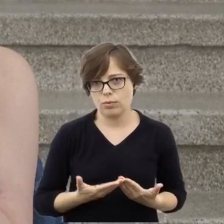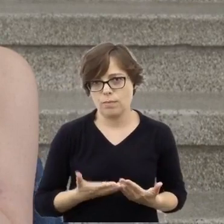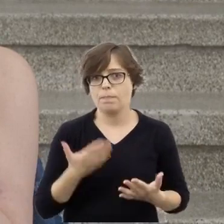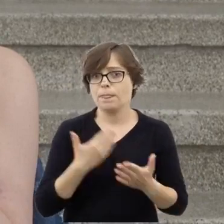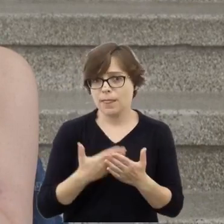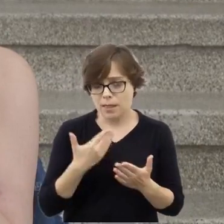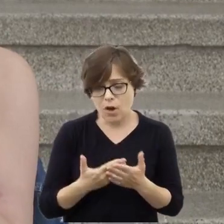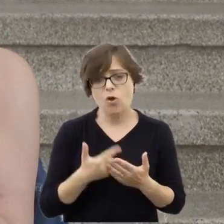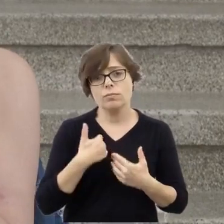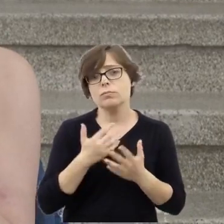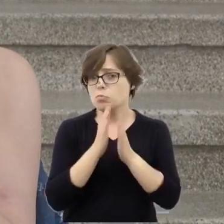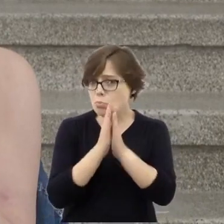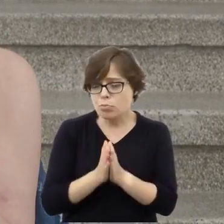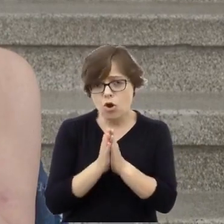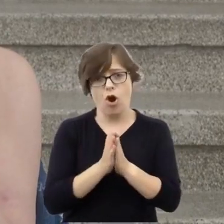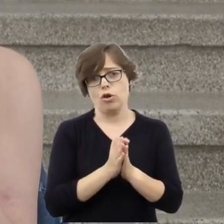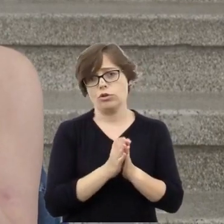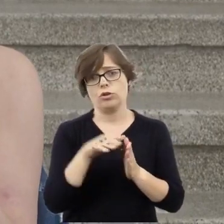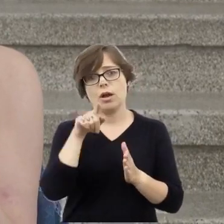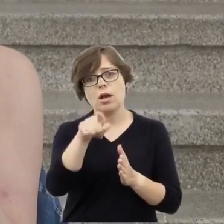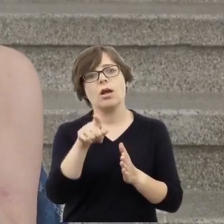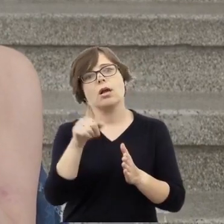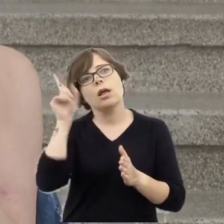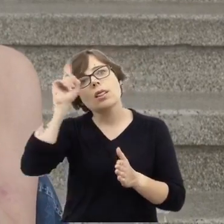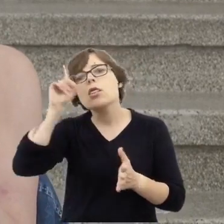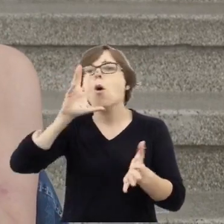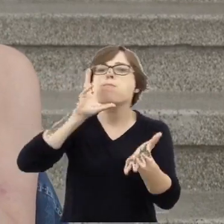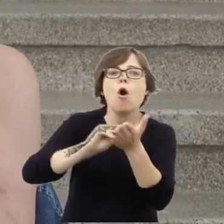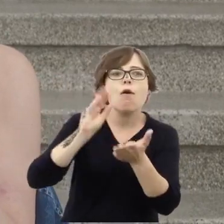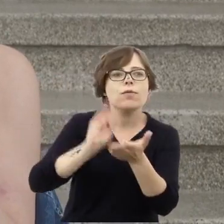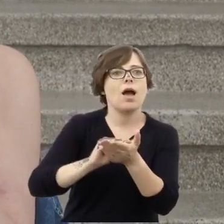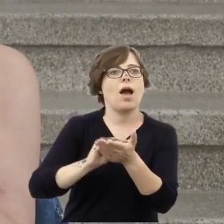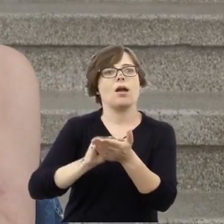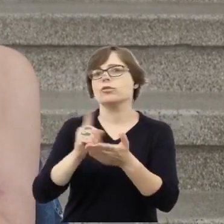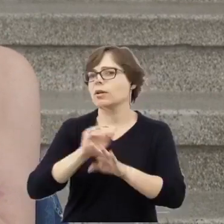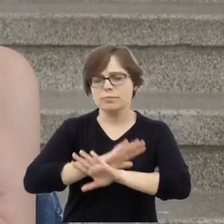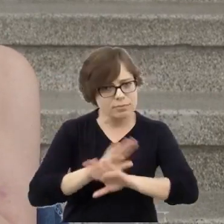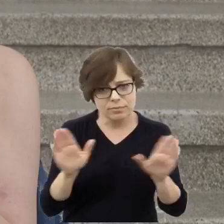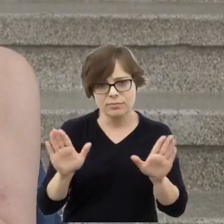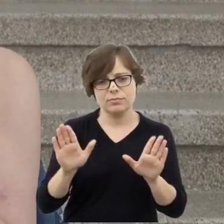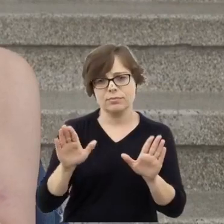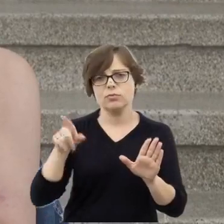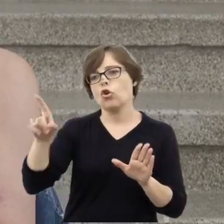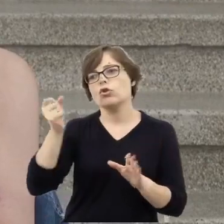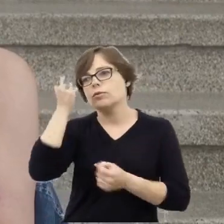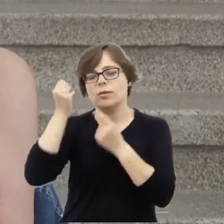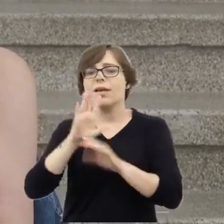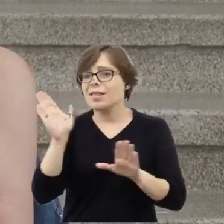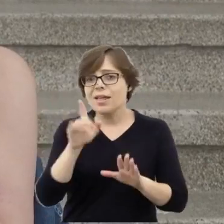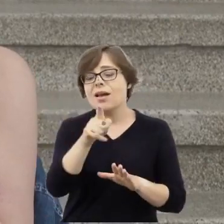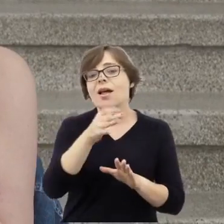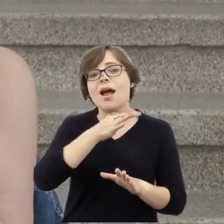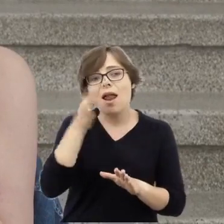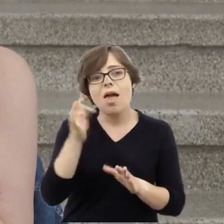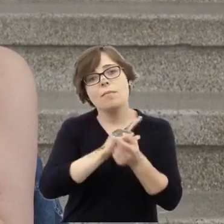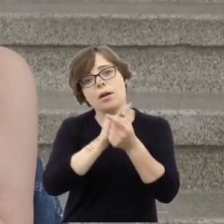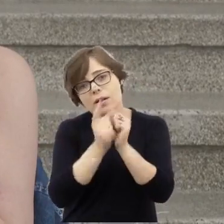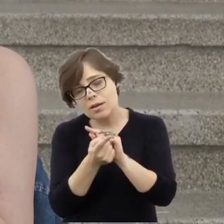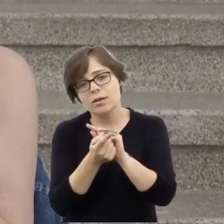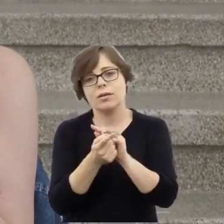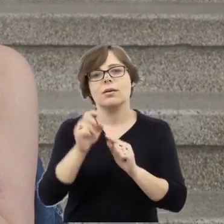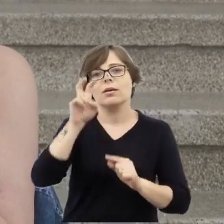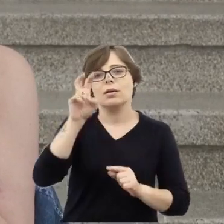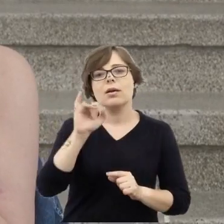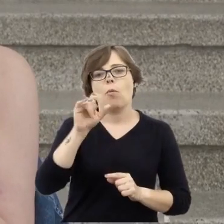tego rodzaju sensacyjnych materiałów zastosować raczej tak zwaną hipotezę Ochama, czyli